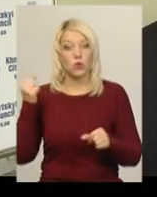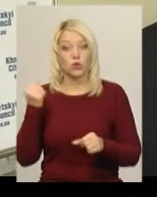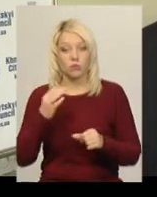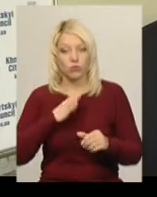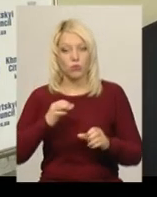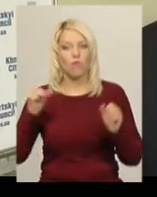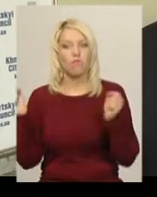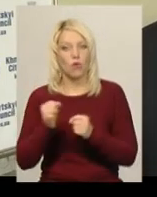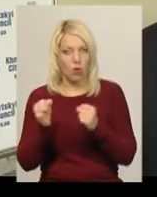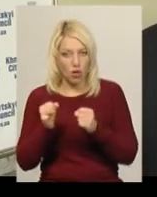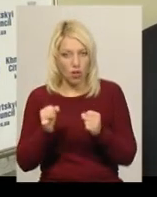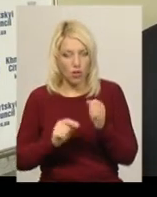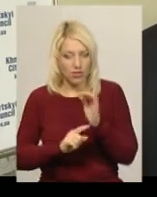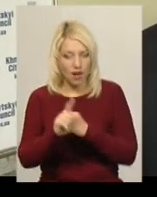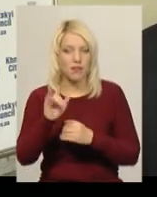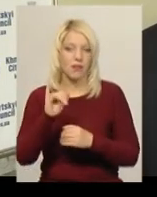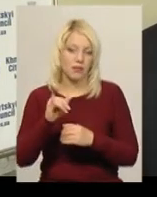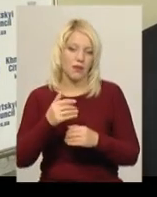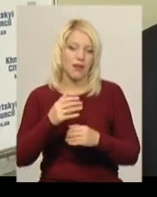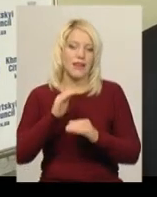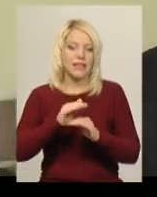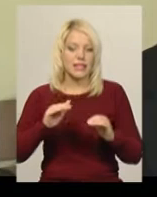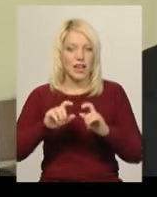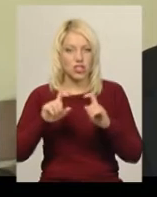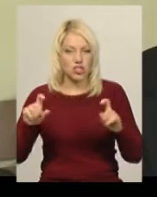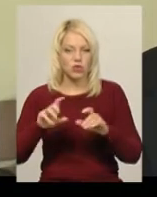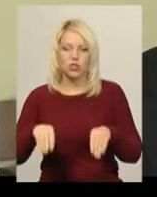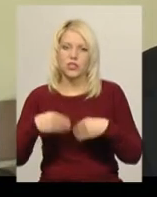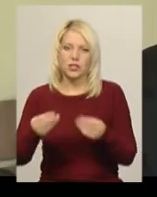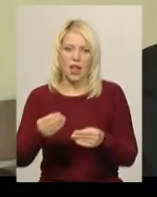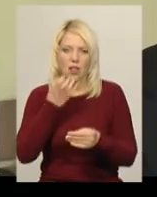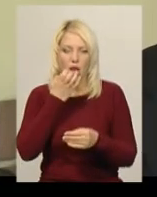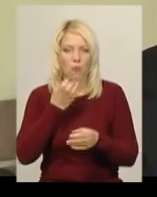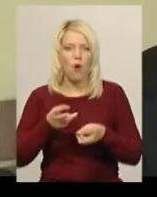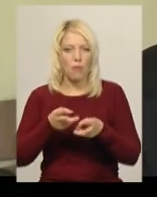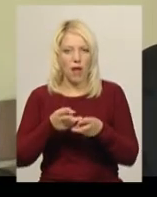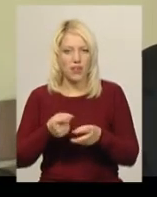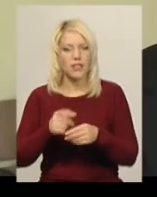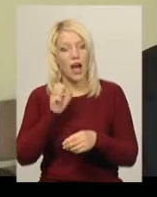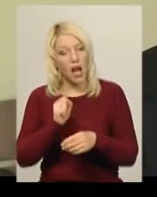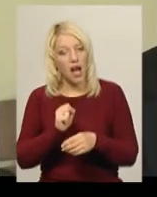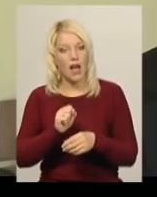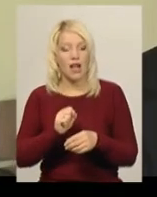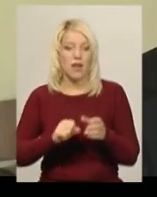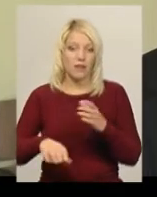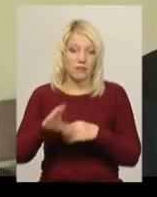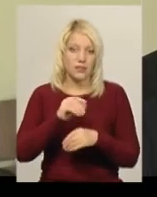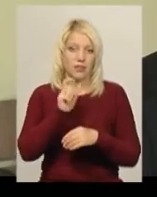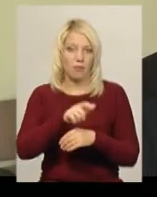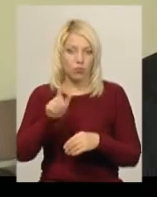то ми в місті всі дитячі садочки подали опалення. Як тільки буде похолодання, ми зразу подамо мешканцям міста